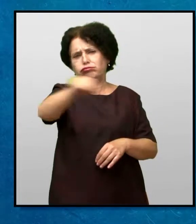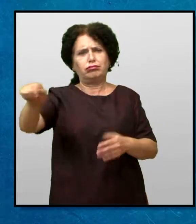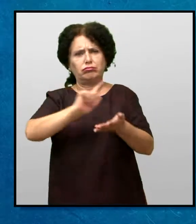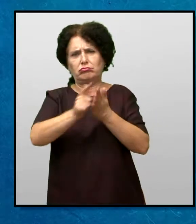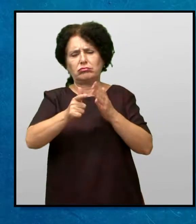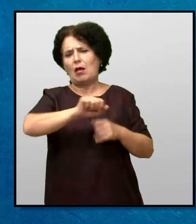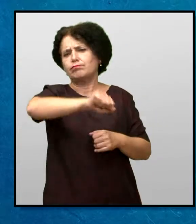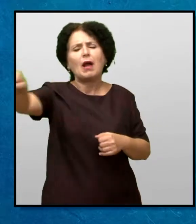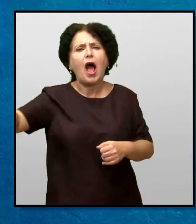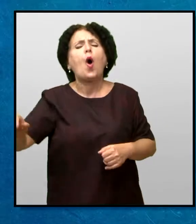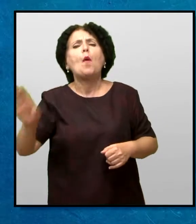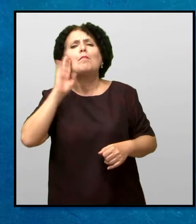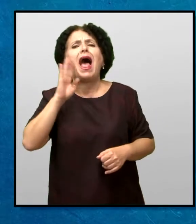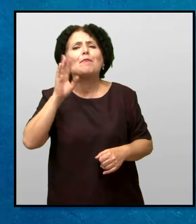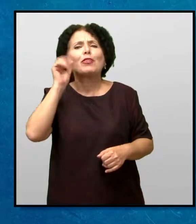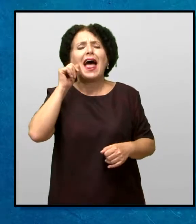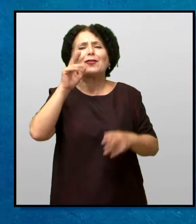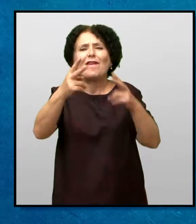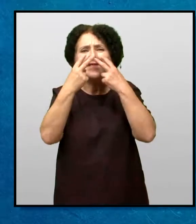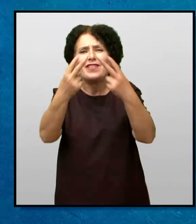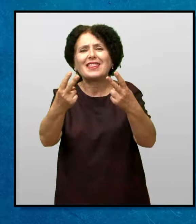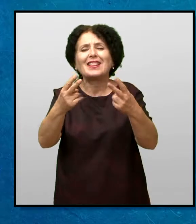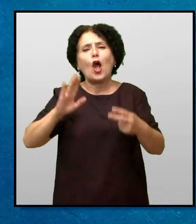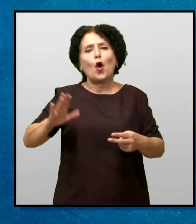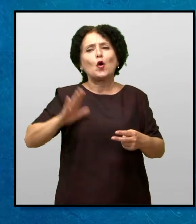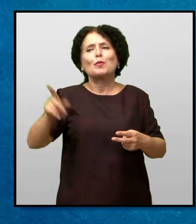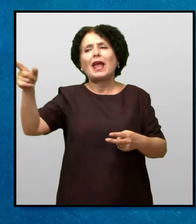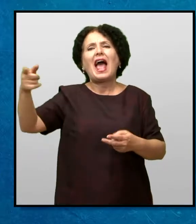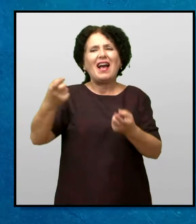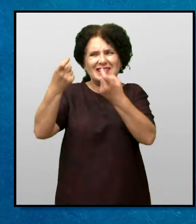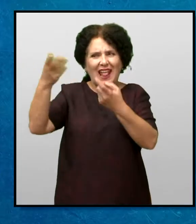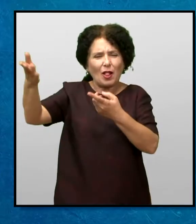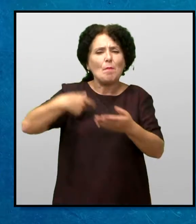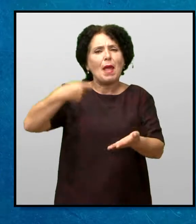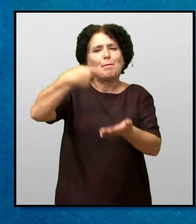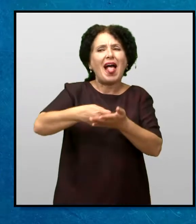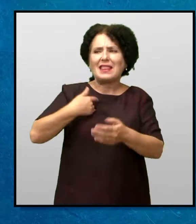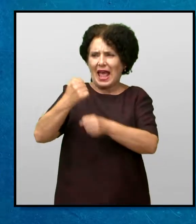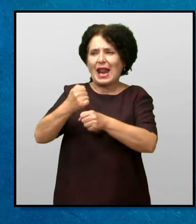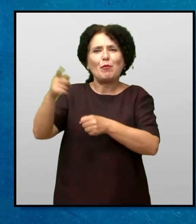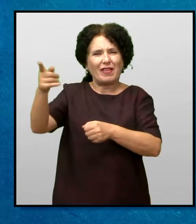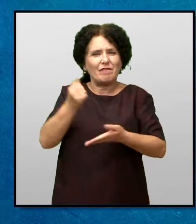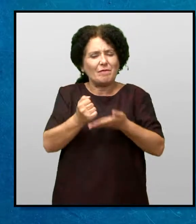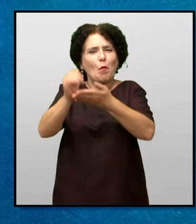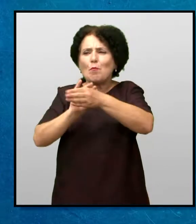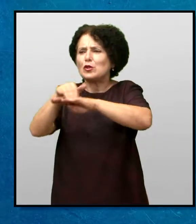отвори Ох, мамо, тато, погледнете Господи Јванс ме плати за работата што ја извршив за неја И тоа повеќе од колку што